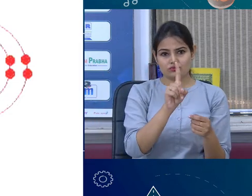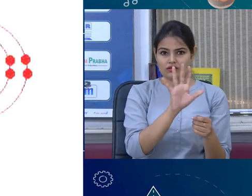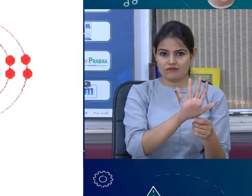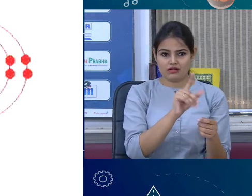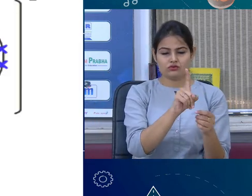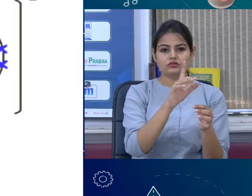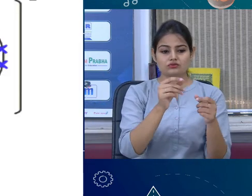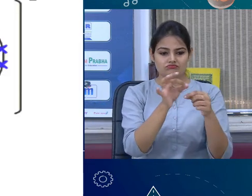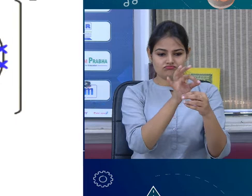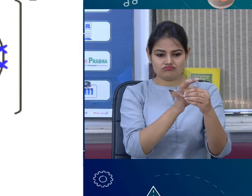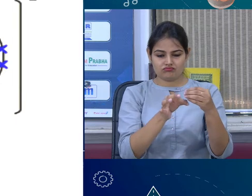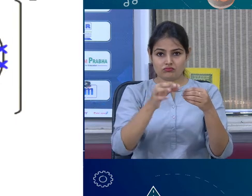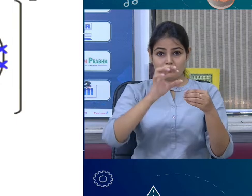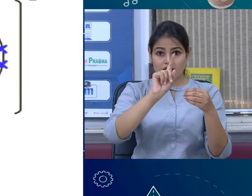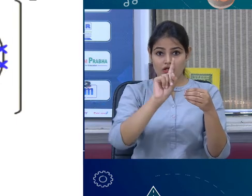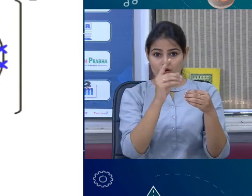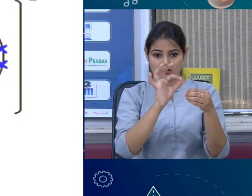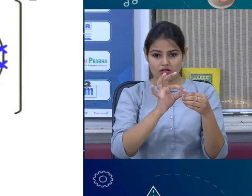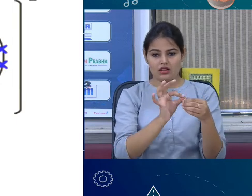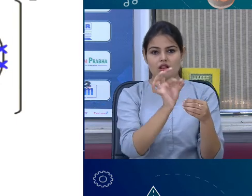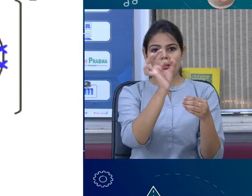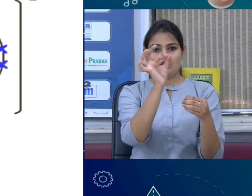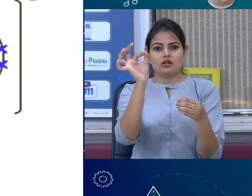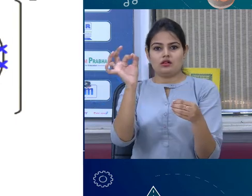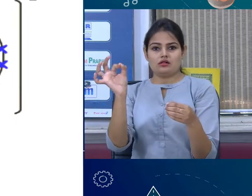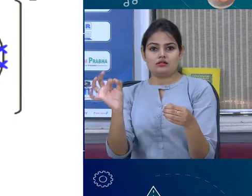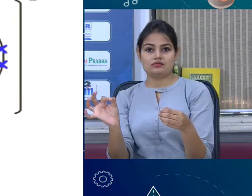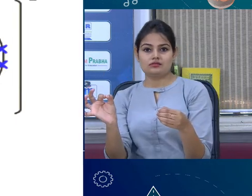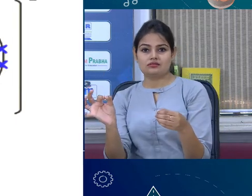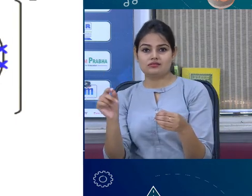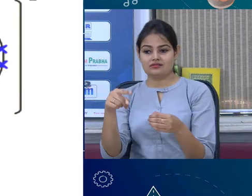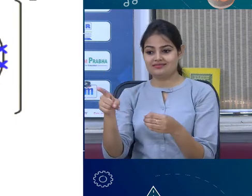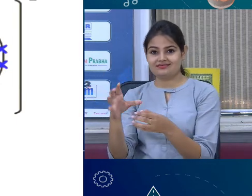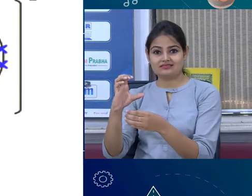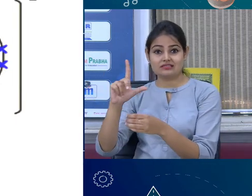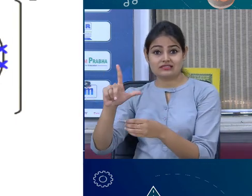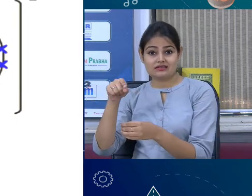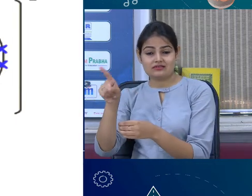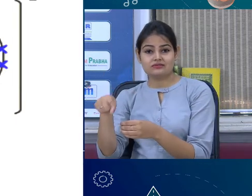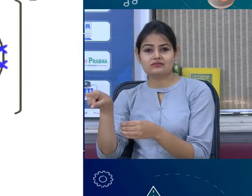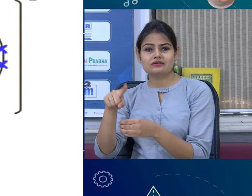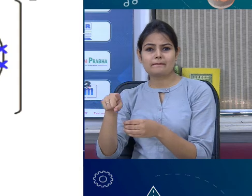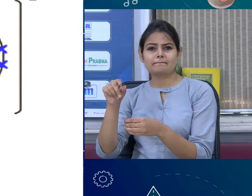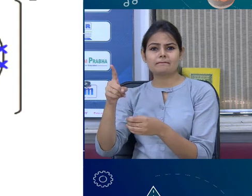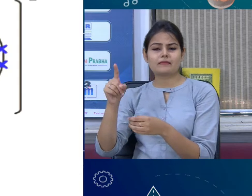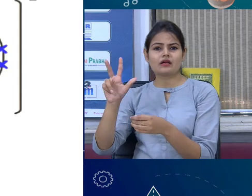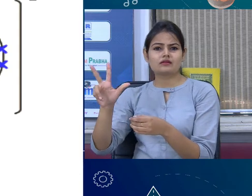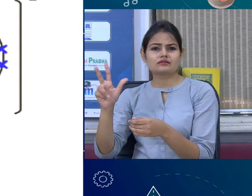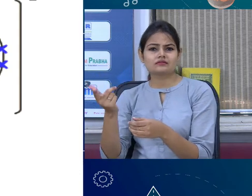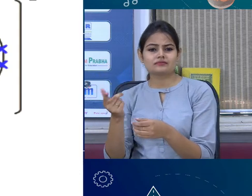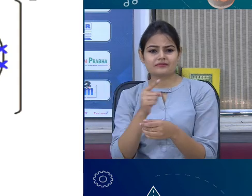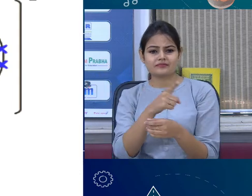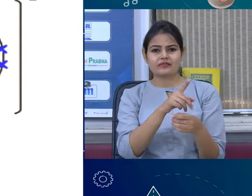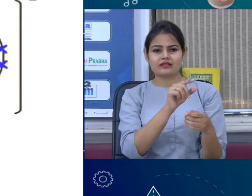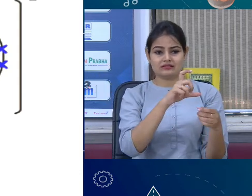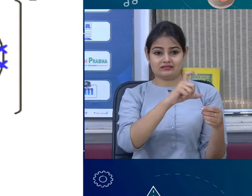when it transfers this electron then we find that sodium becomes sodium ion now it is stable and chlorine gains one electron to